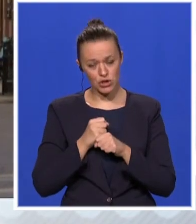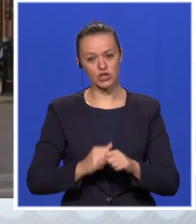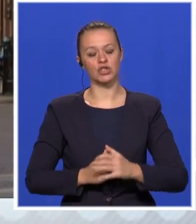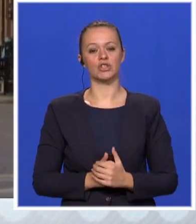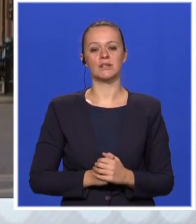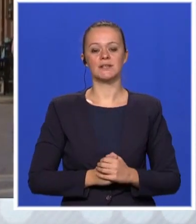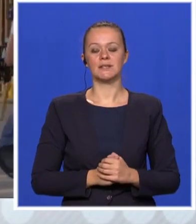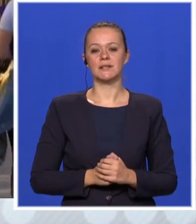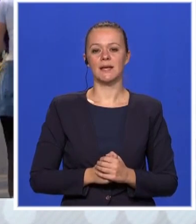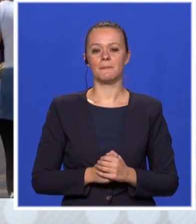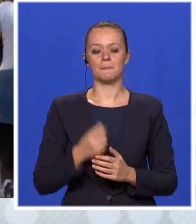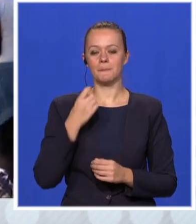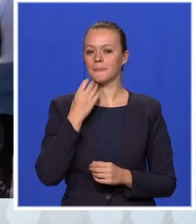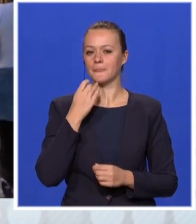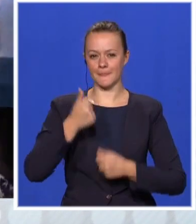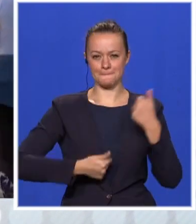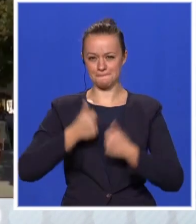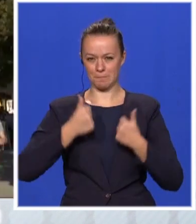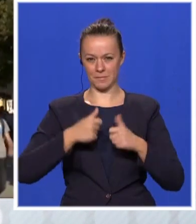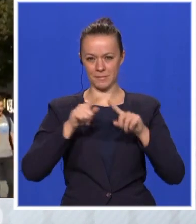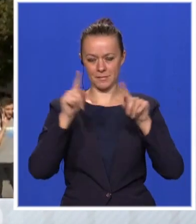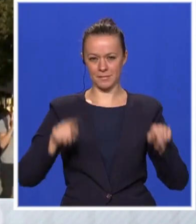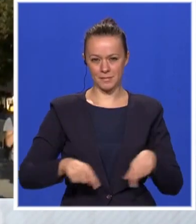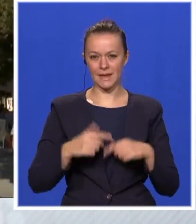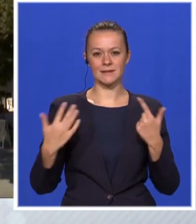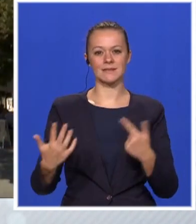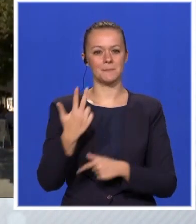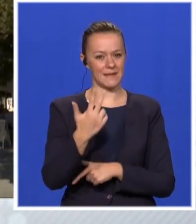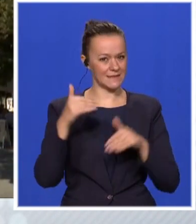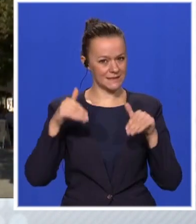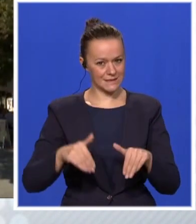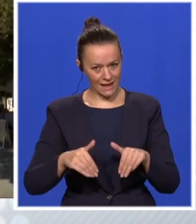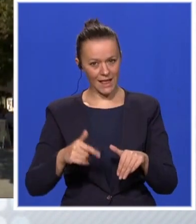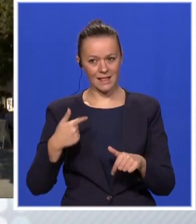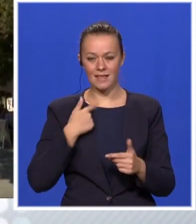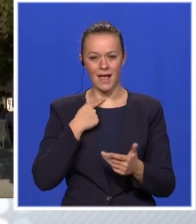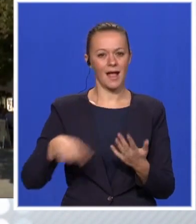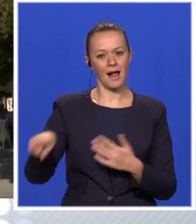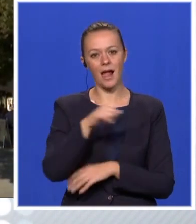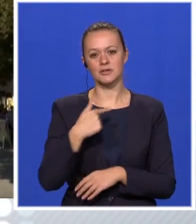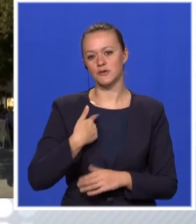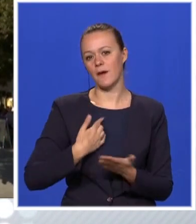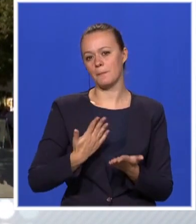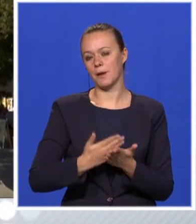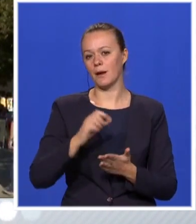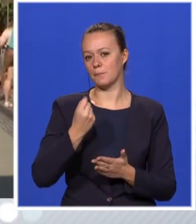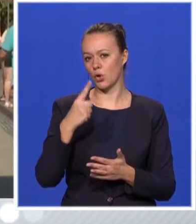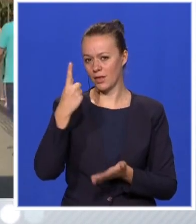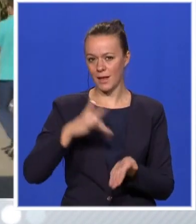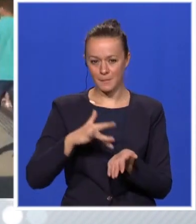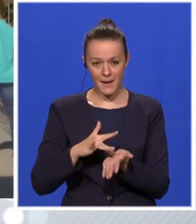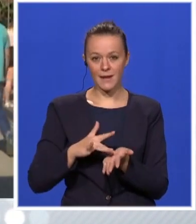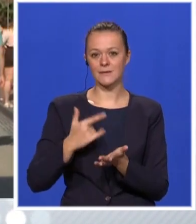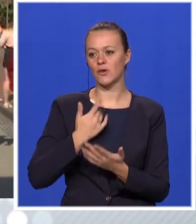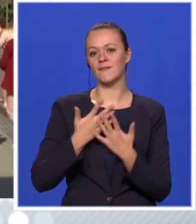koja je dobila 83.000 glasa u Novom Sadu, sam bio na mestu broj 1 i to je za mene velika časa, što sam